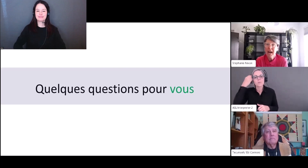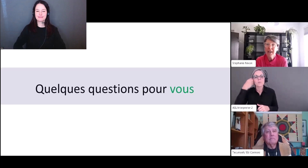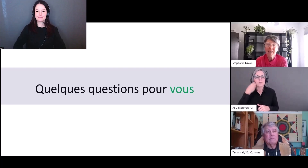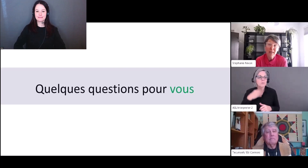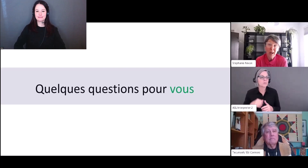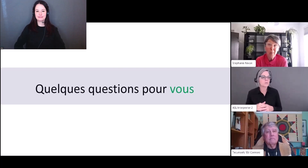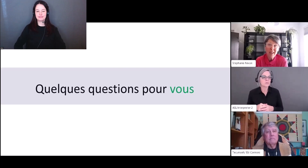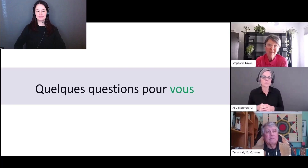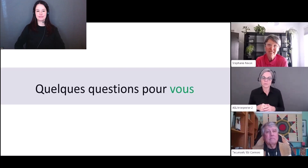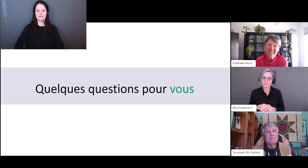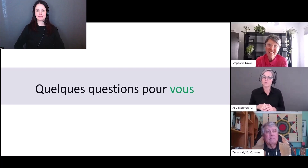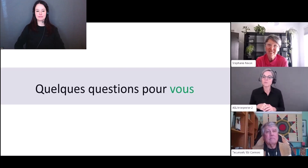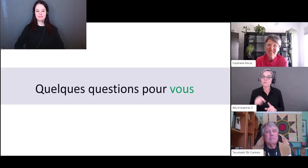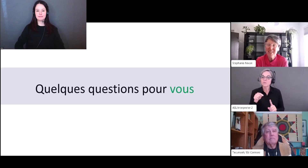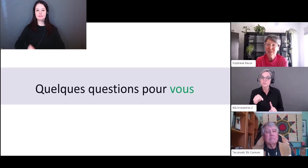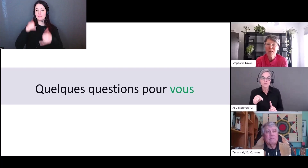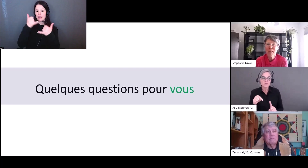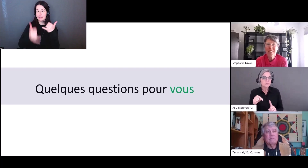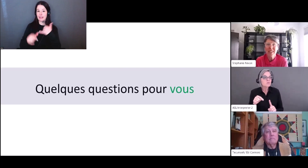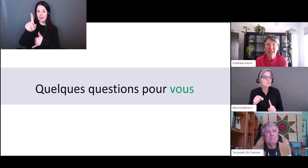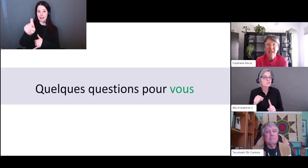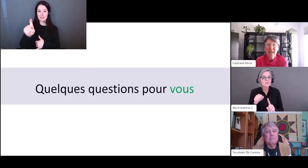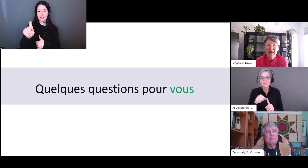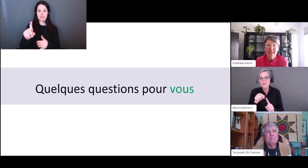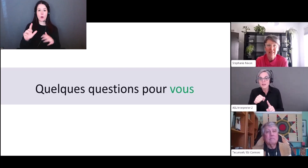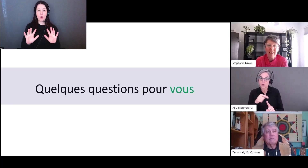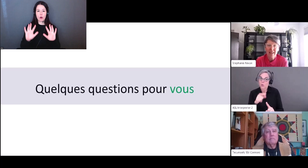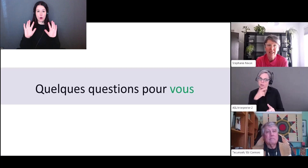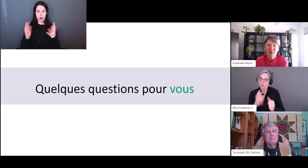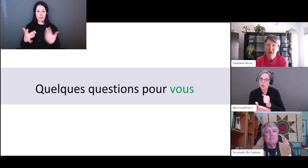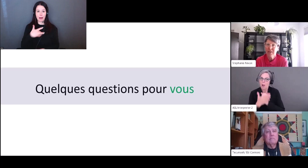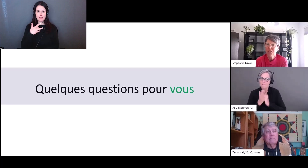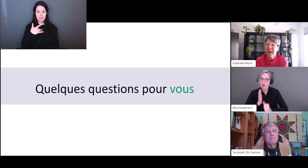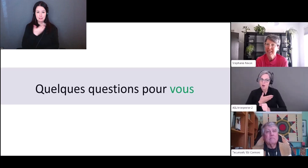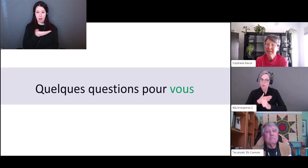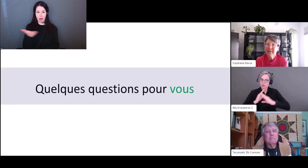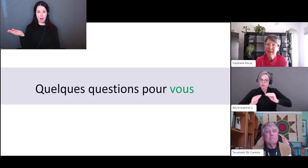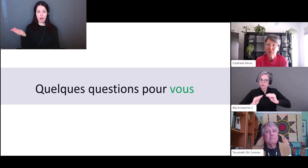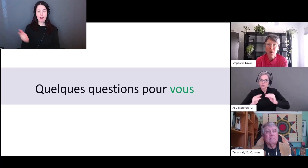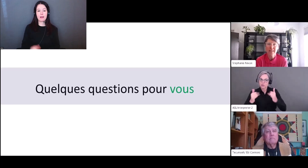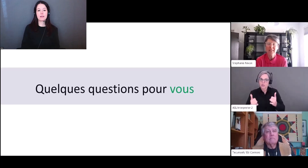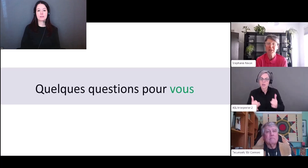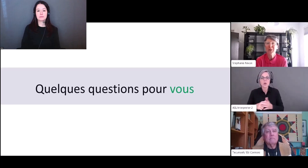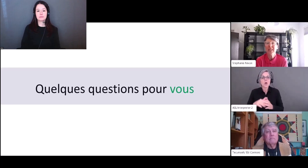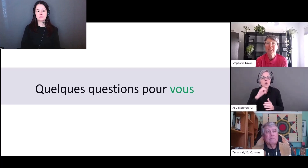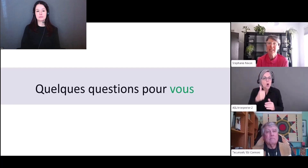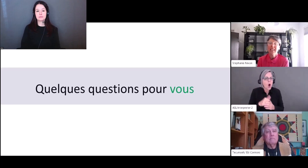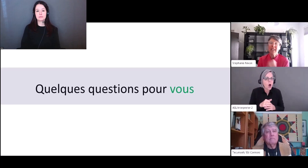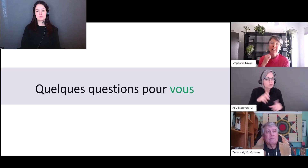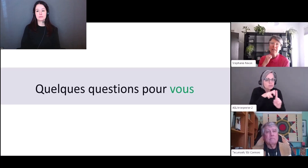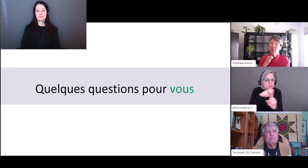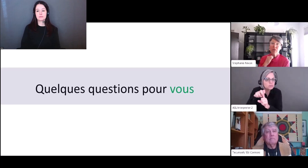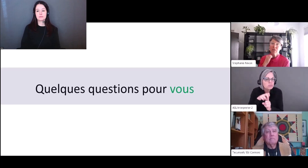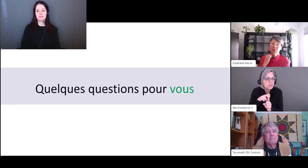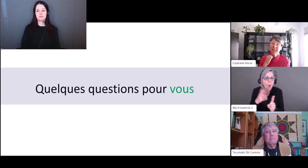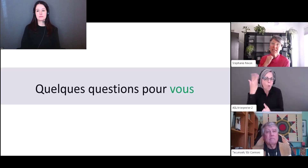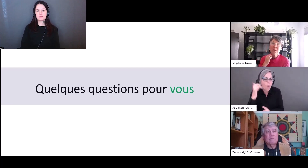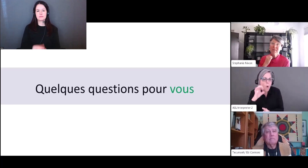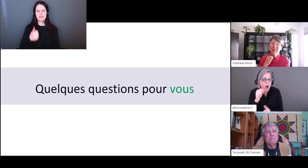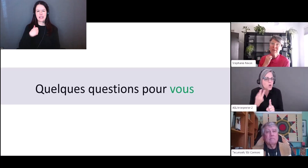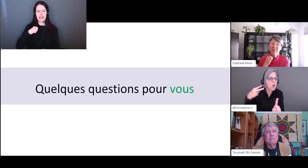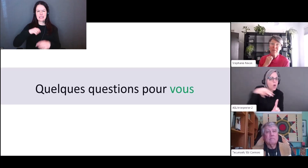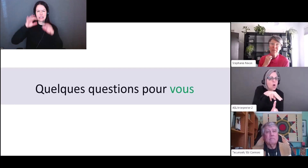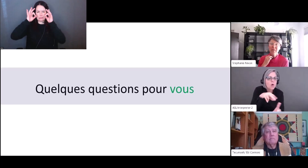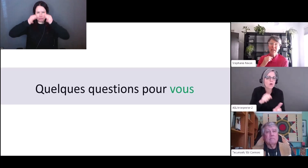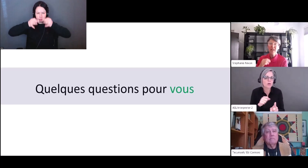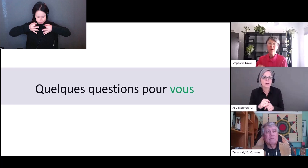si vous avez visionné ou pas les enregistrements des parties 1 et 2 bien sûr ceci n'est pas pour